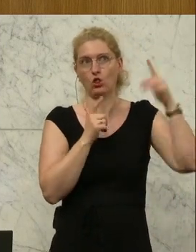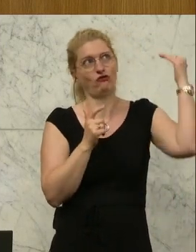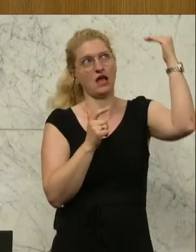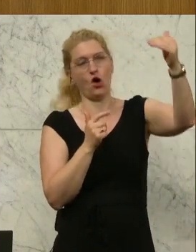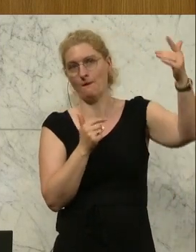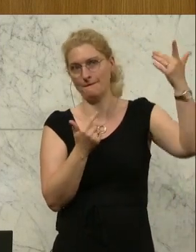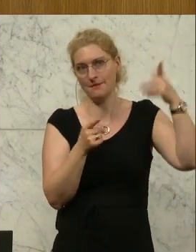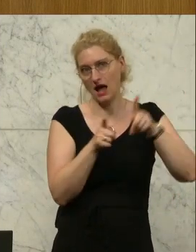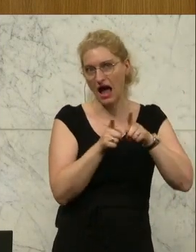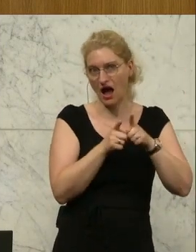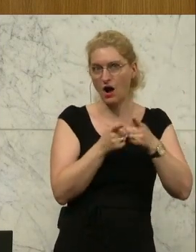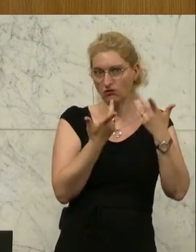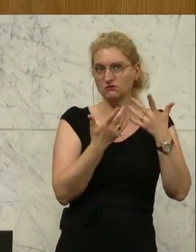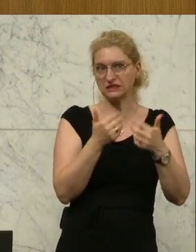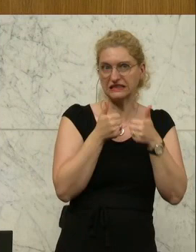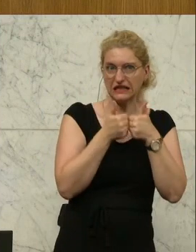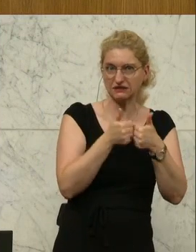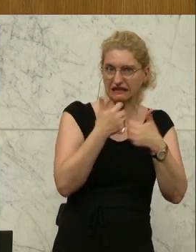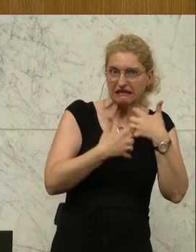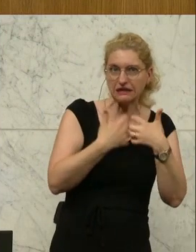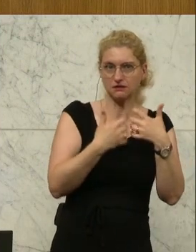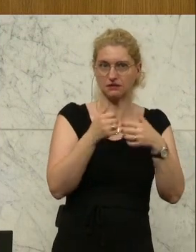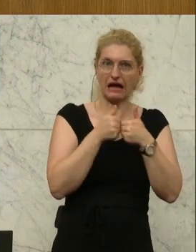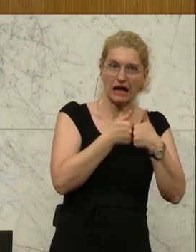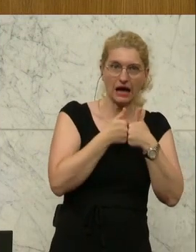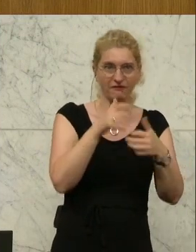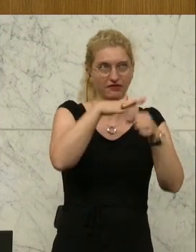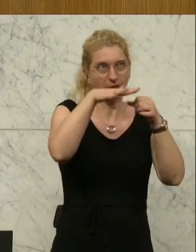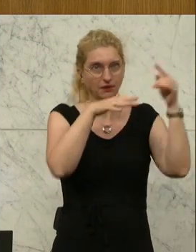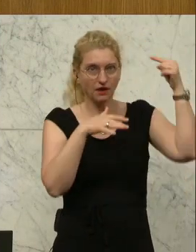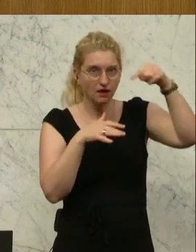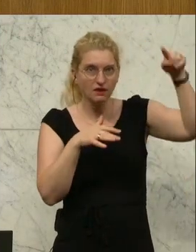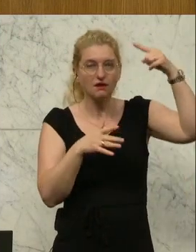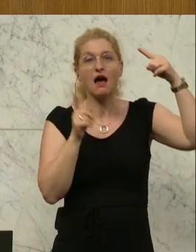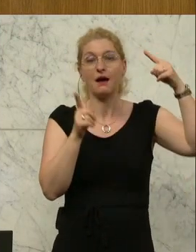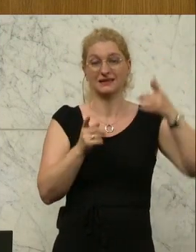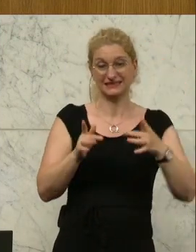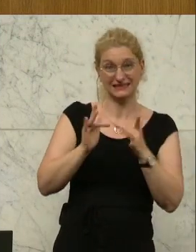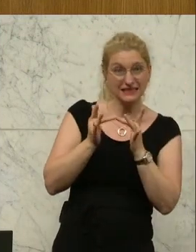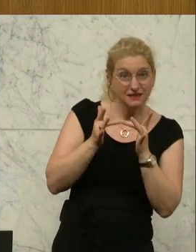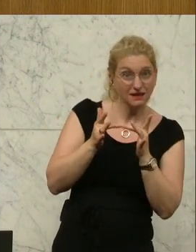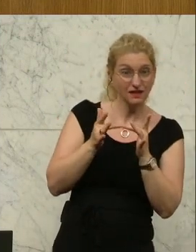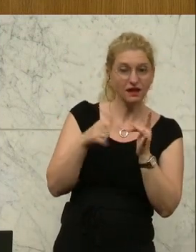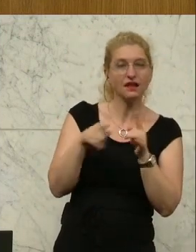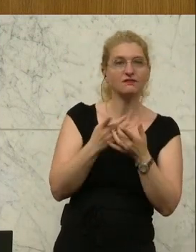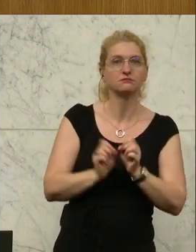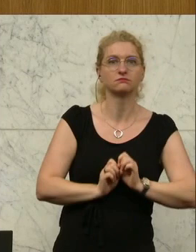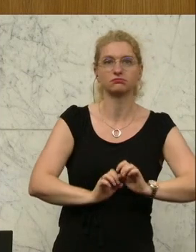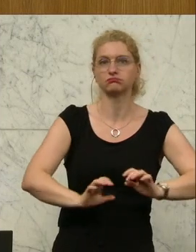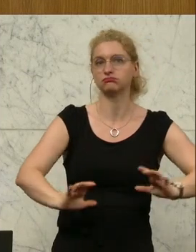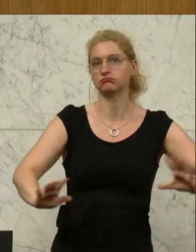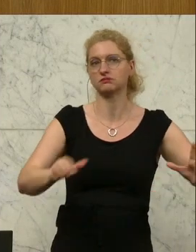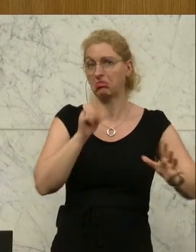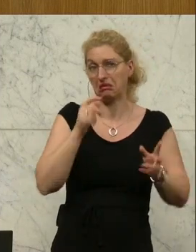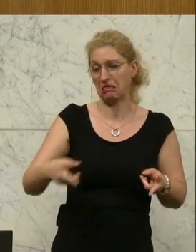ein solches Kampfgebiet geworden, aber im Gegensatz zum Luftraum ist der Cyberraum tatsächlich unbegrenzt. Bei beiden ist die